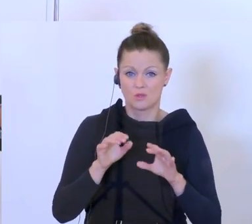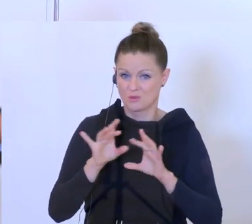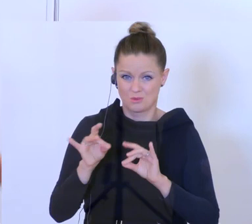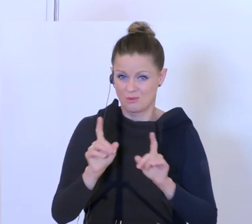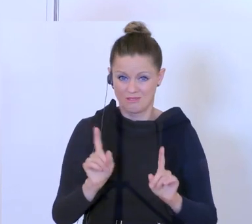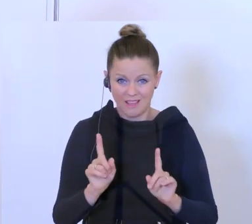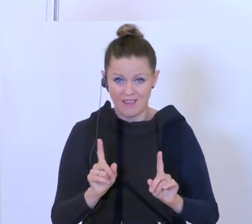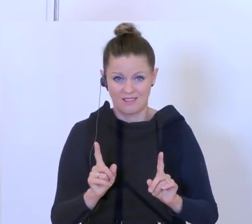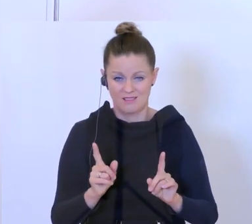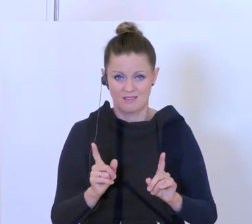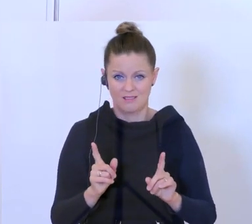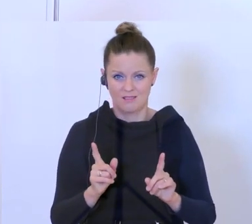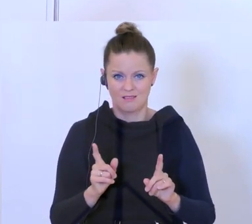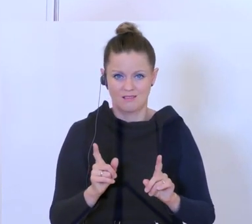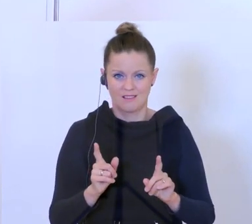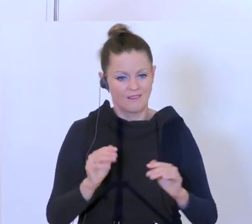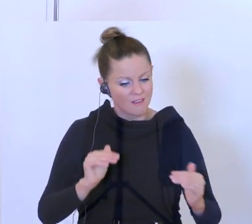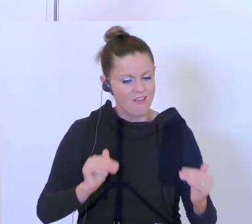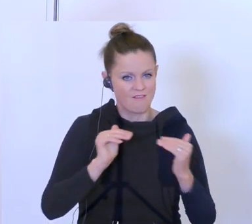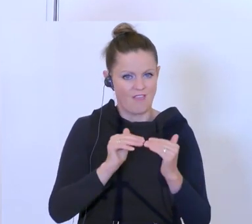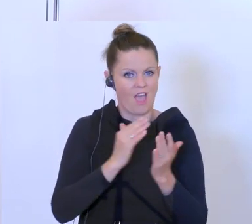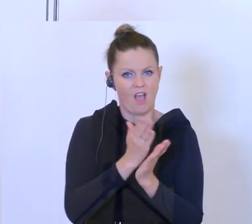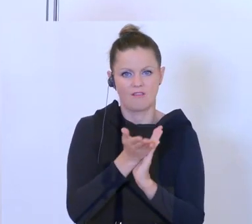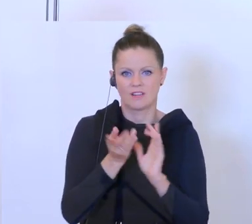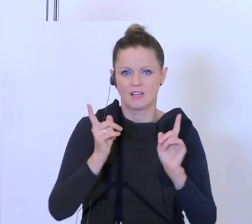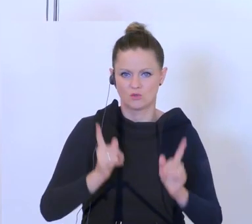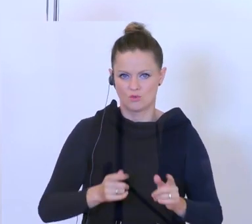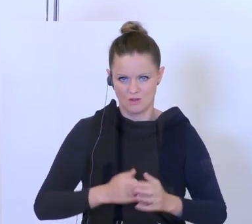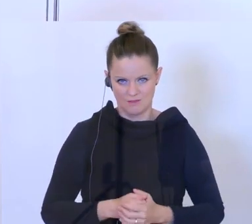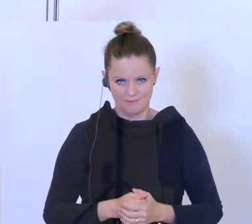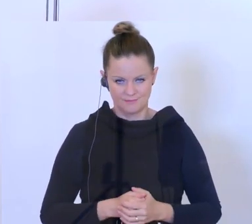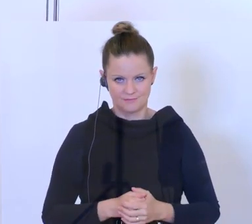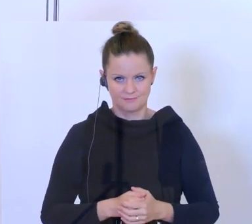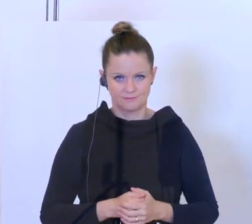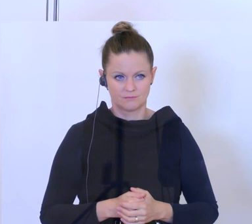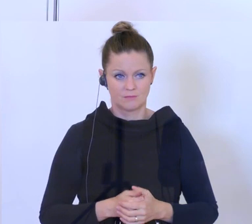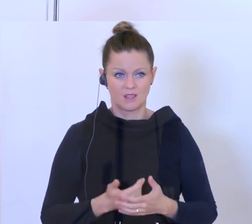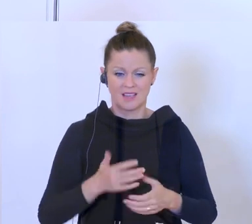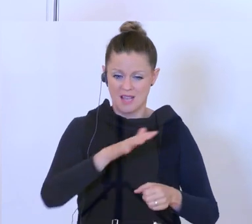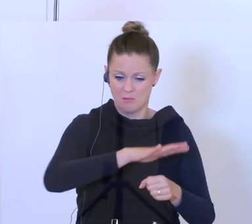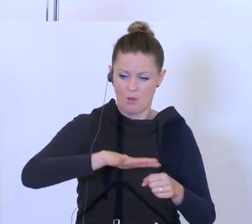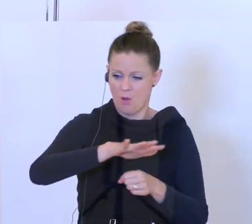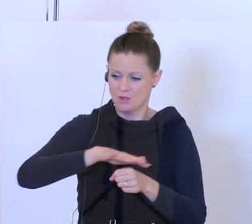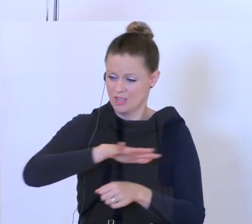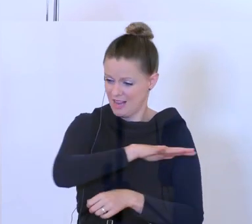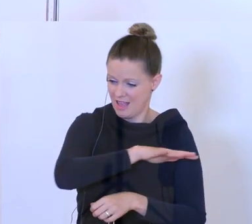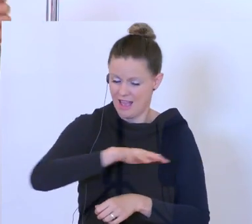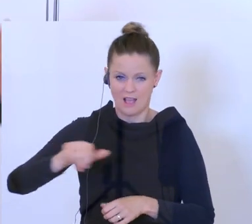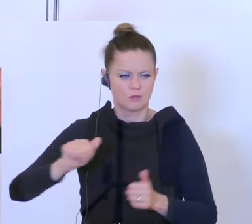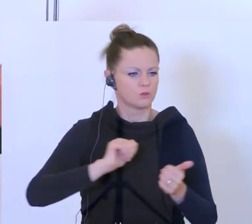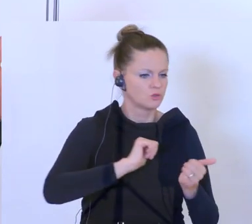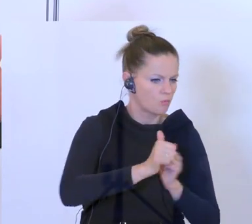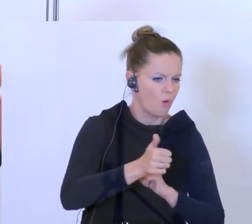soll also möglichst gerecht verteilt werden und über alle diese, wenn man so will, Branchen drüber, Sport,